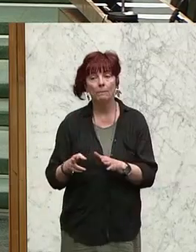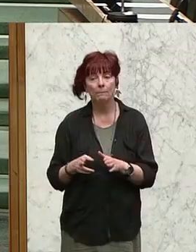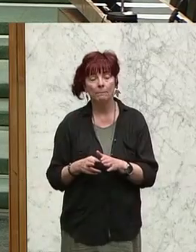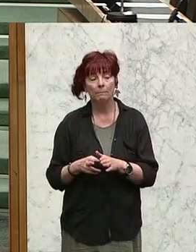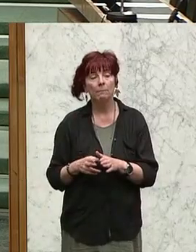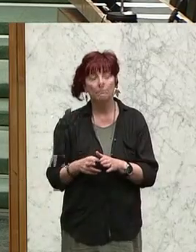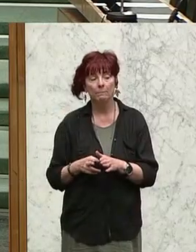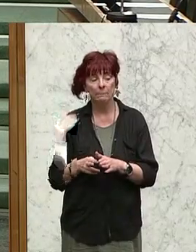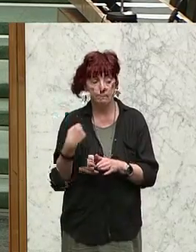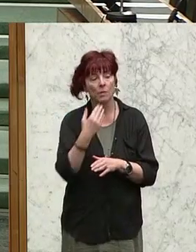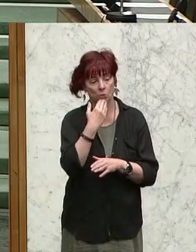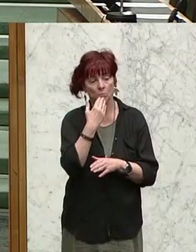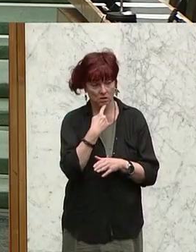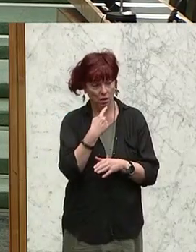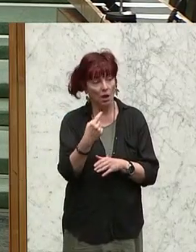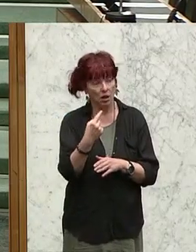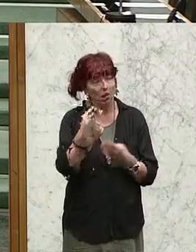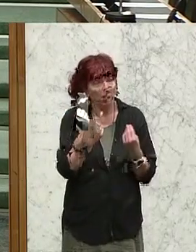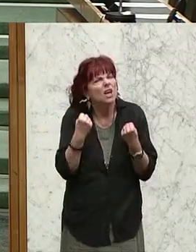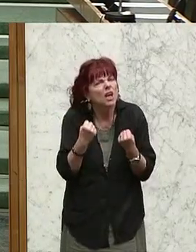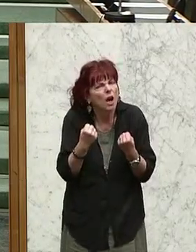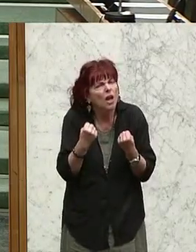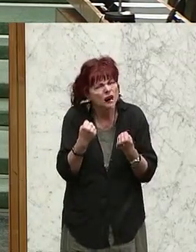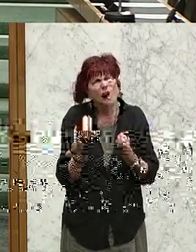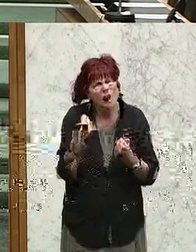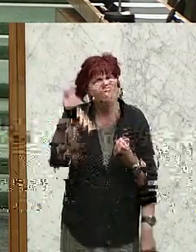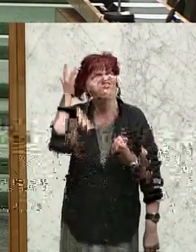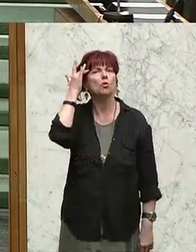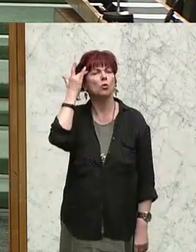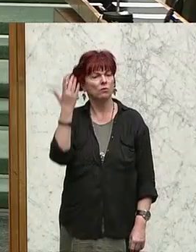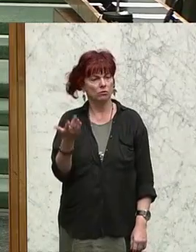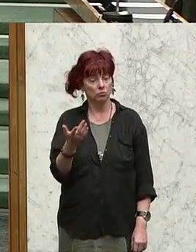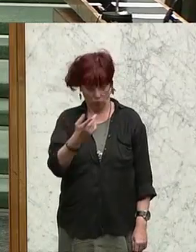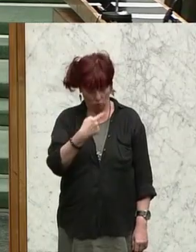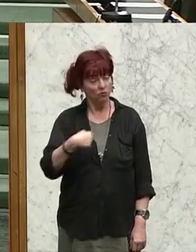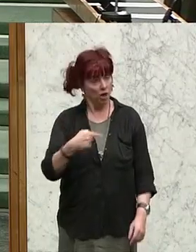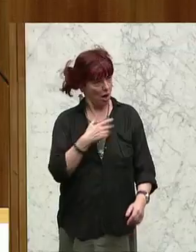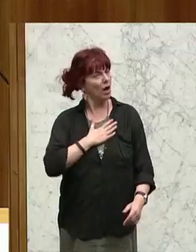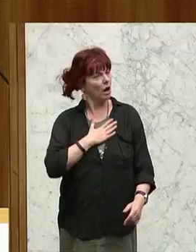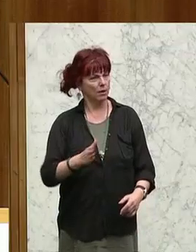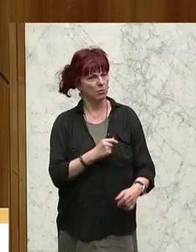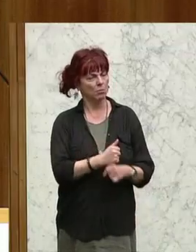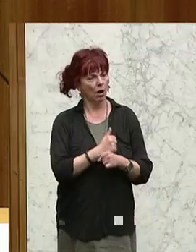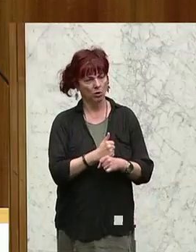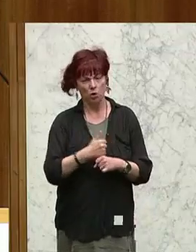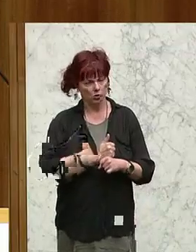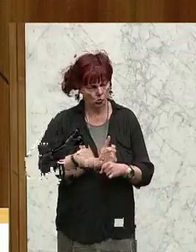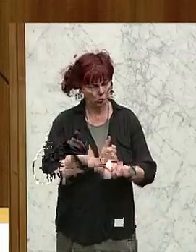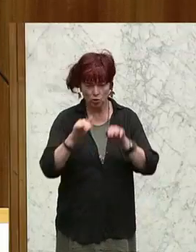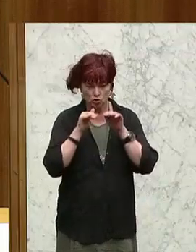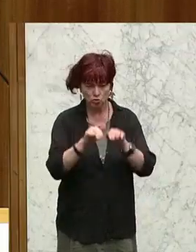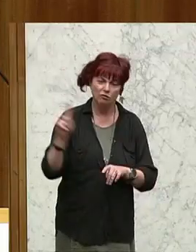habe mir gedacht, es wird irgendwo Vernunft einkehren, man wird das machen, wo wir sofort dabei gewesen wären. Nämlich Jugendschutz, also